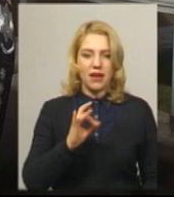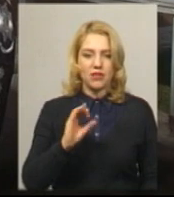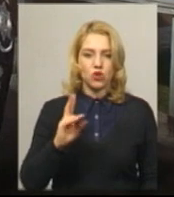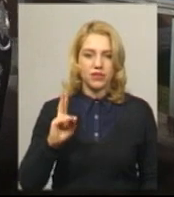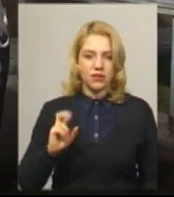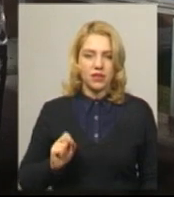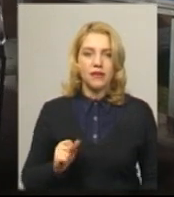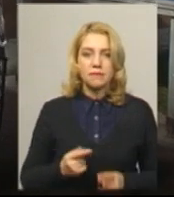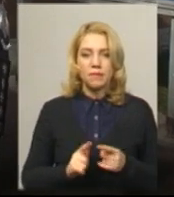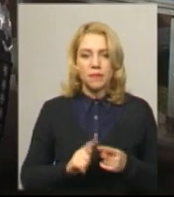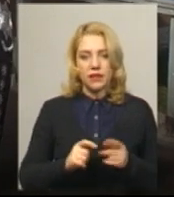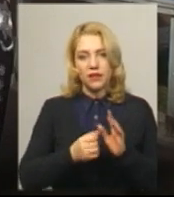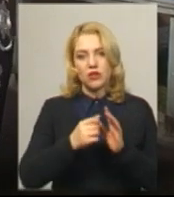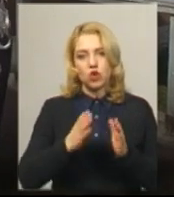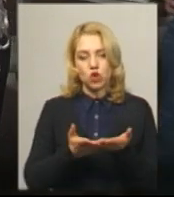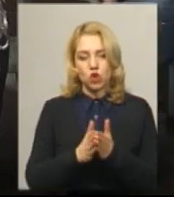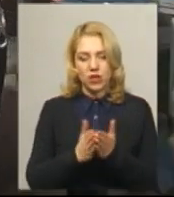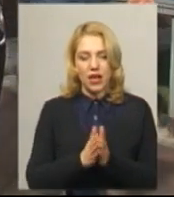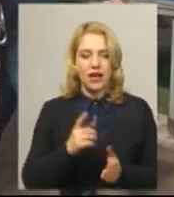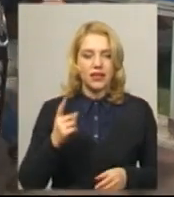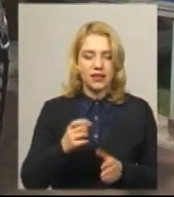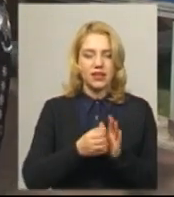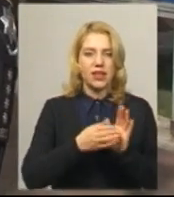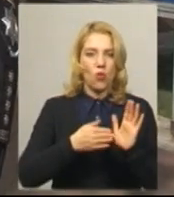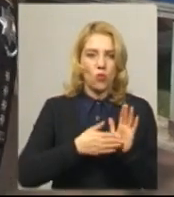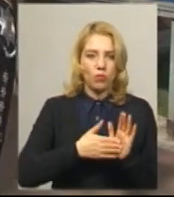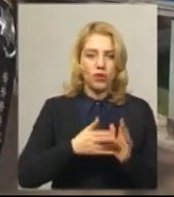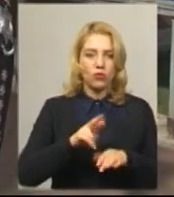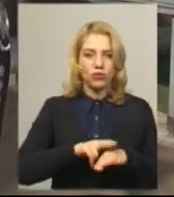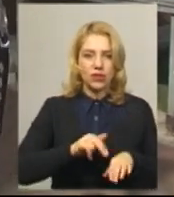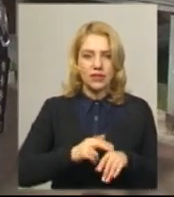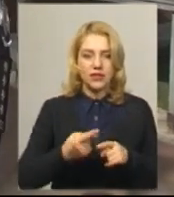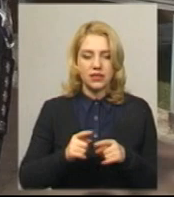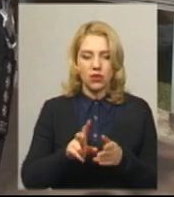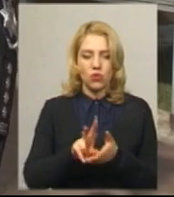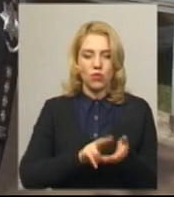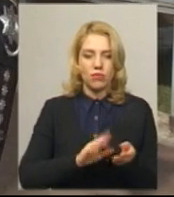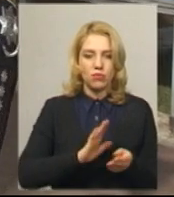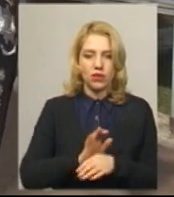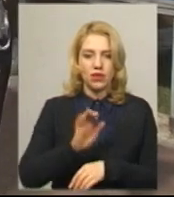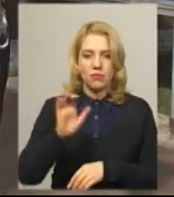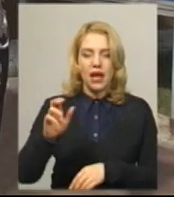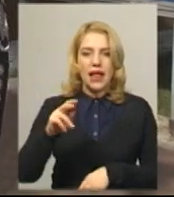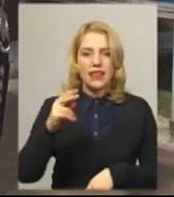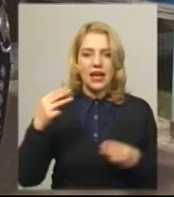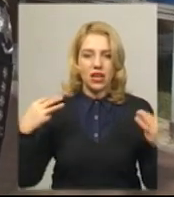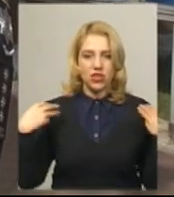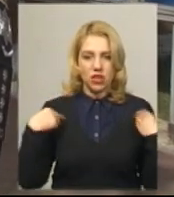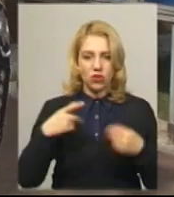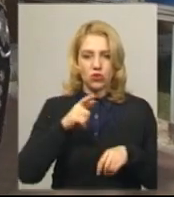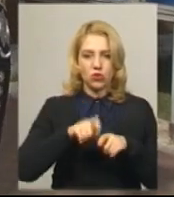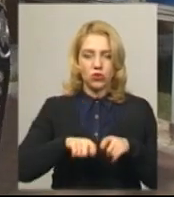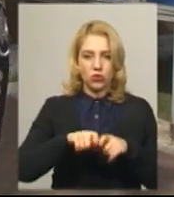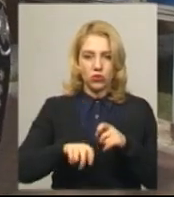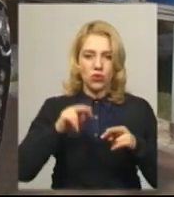зареєстрована в журналі «Єдиного обліку» Хмельницького відділу поліції. Дані матеріали, копія була направлена начальнику з контролю лікарських засобів та